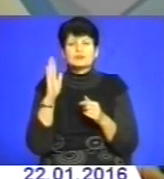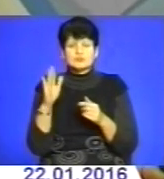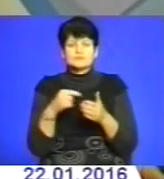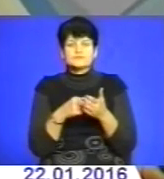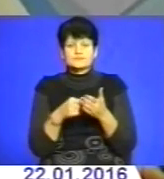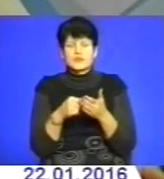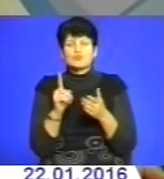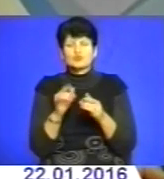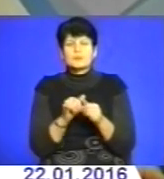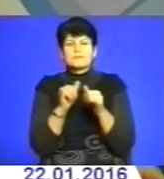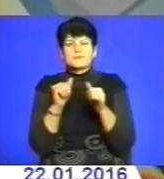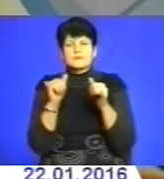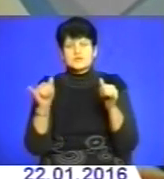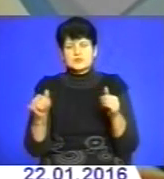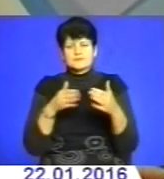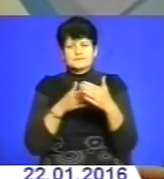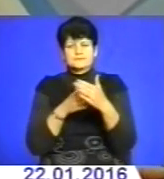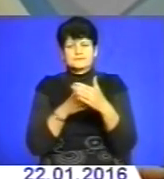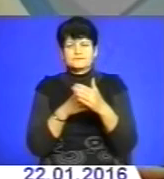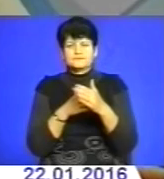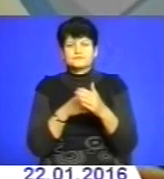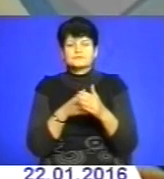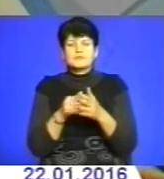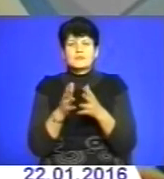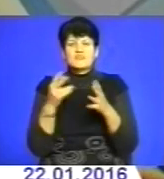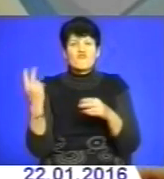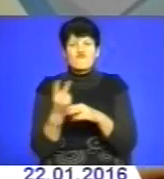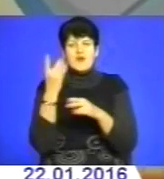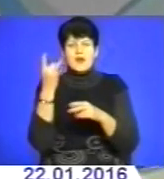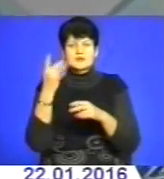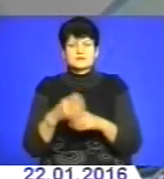все ж таки буде перевищення епідемічних порогів більше, ніж два рази.